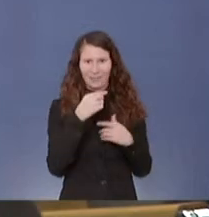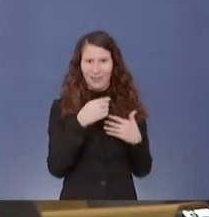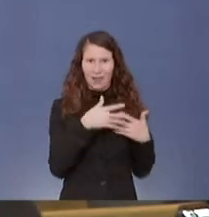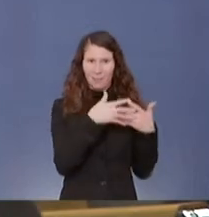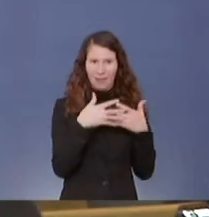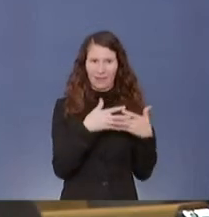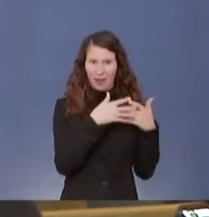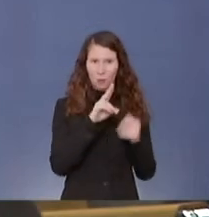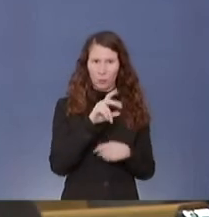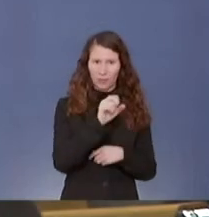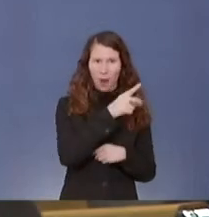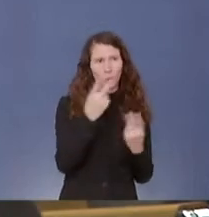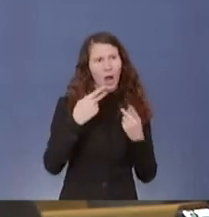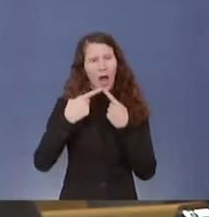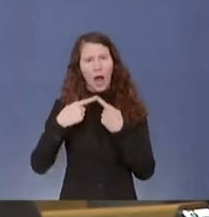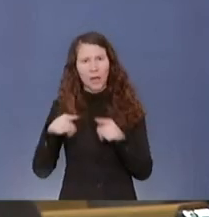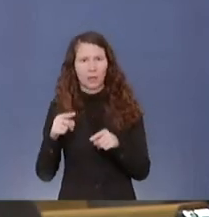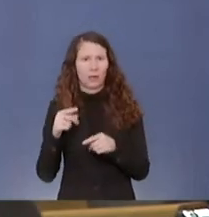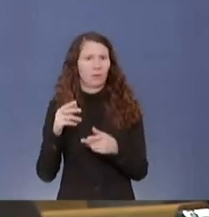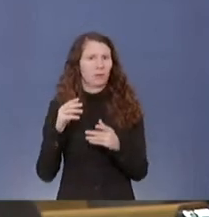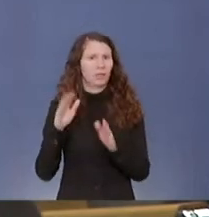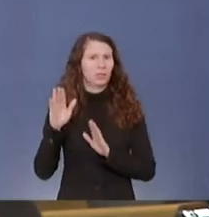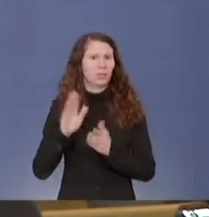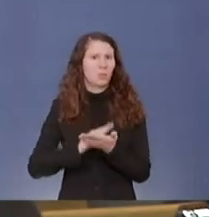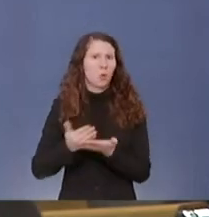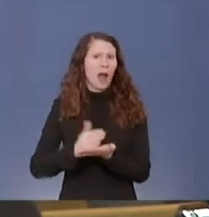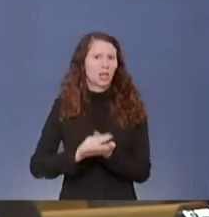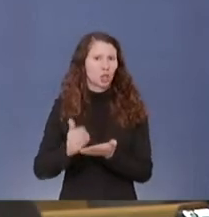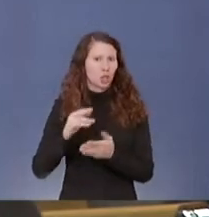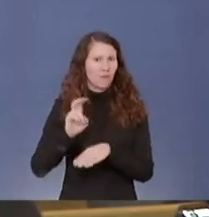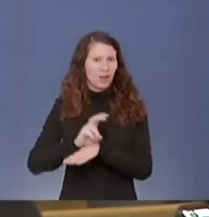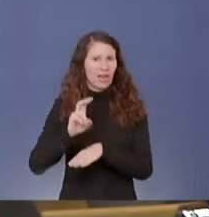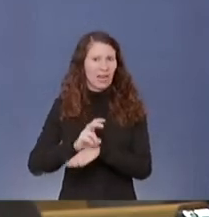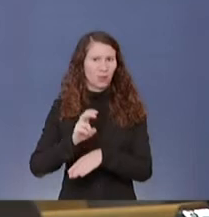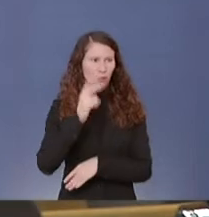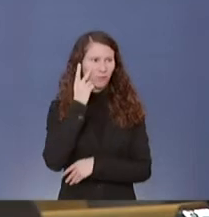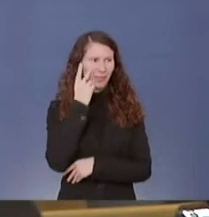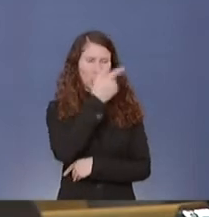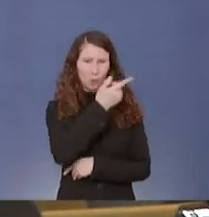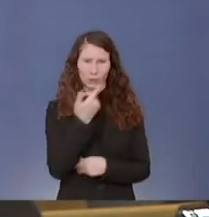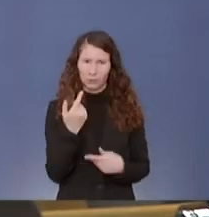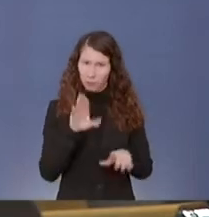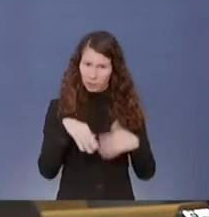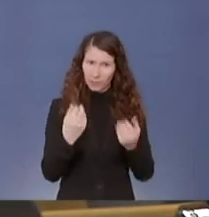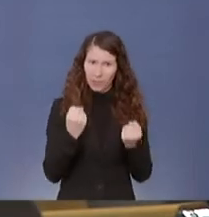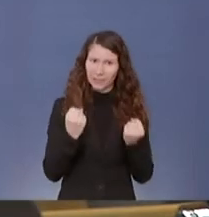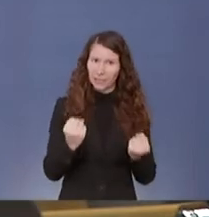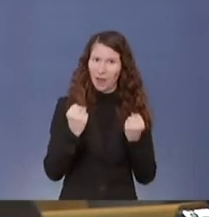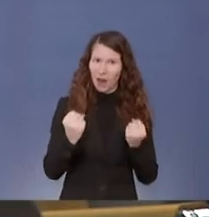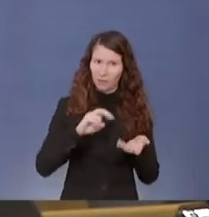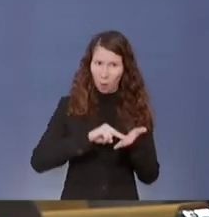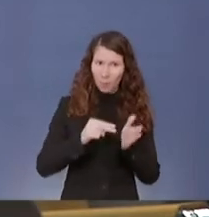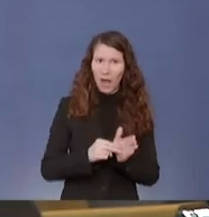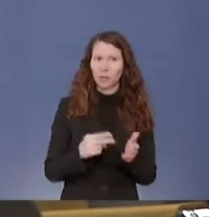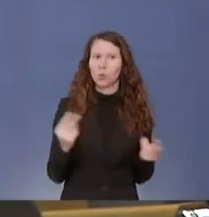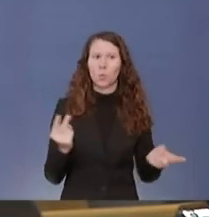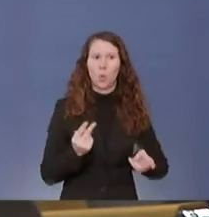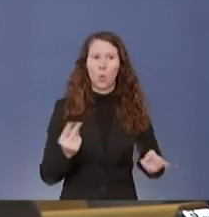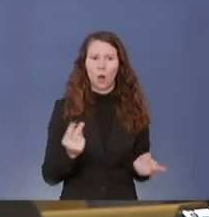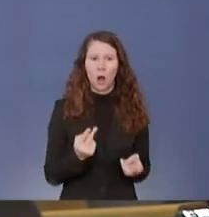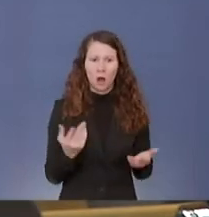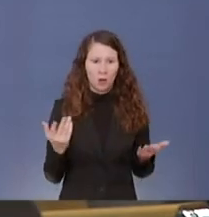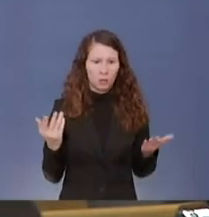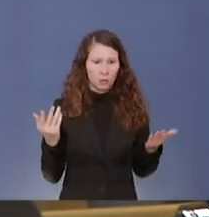Vertretungen? Gibt es da besondere Sicherheitsvorkehrungen, die getroffen werden? Oder ist das